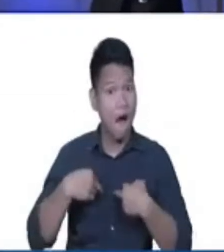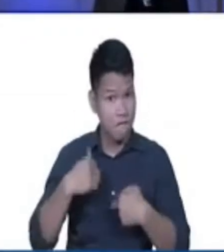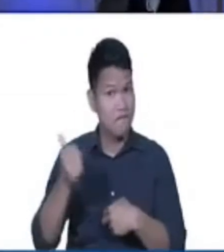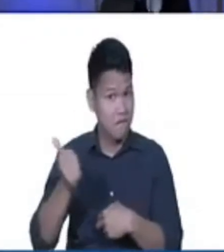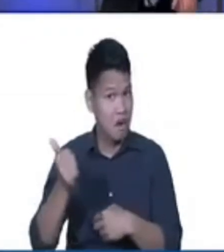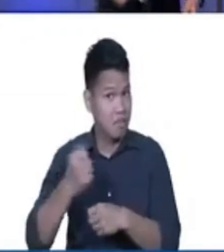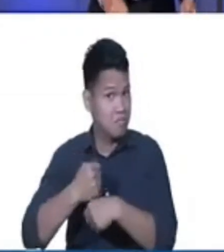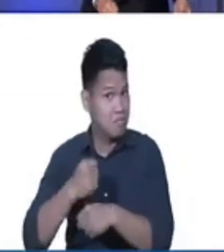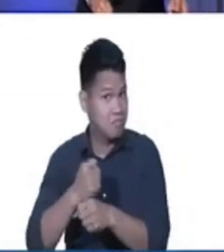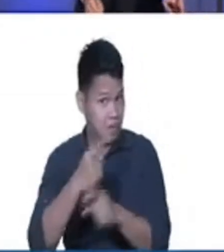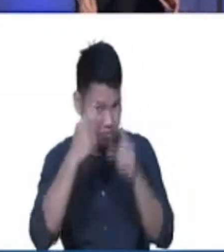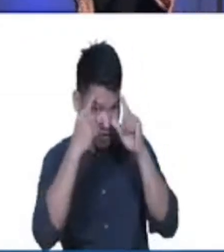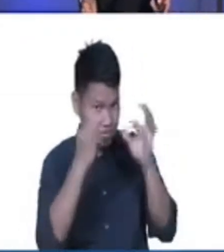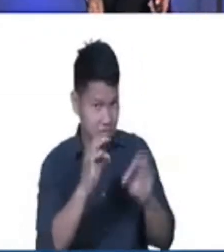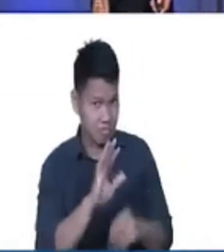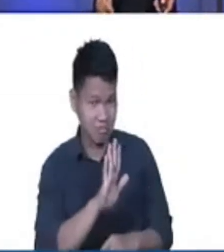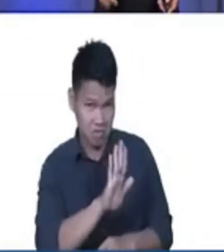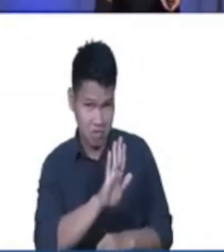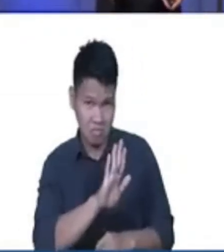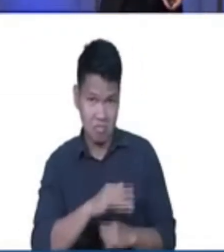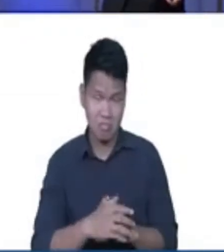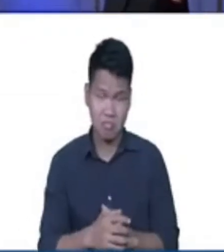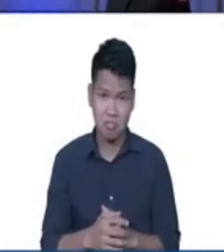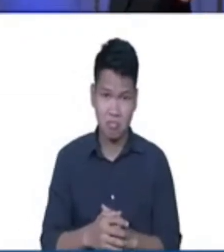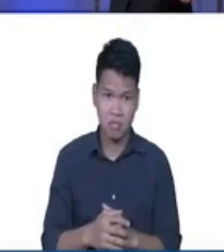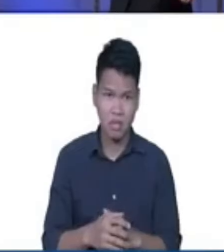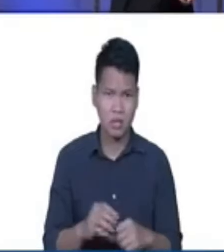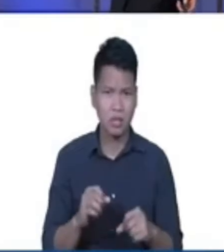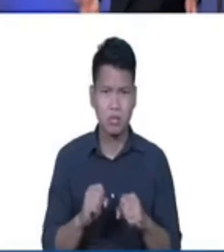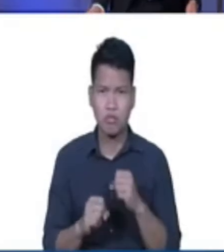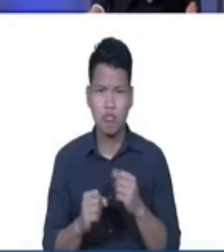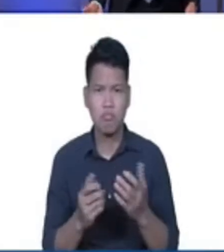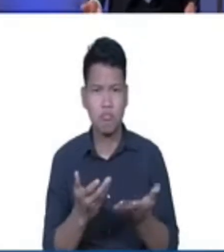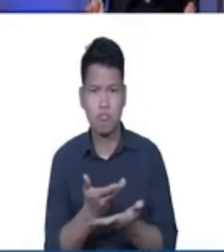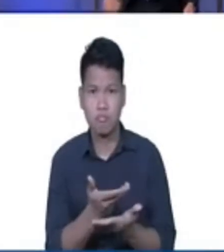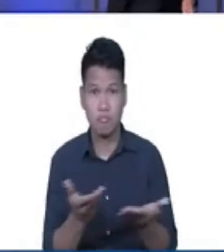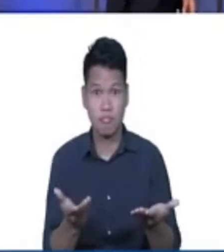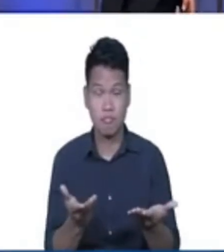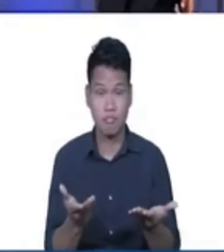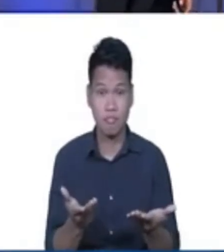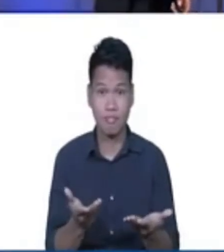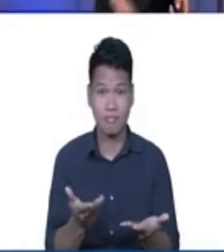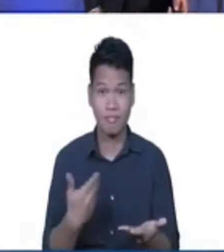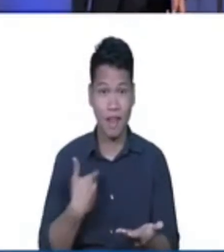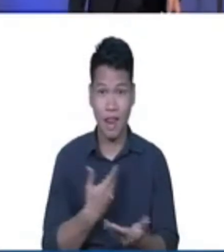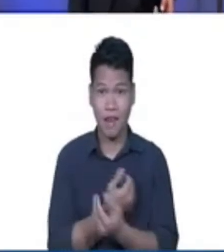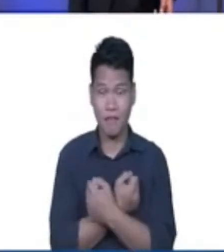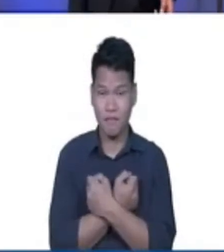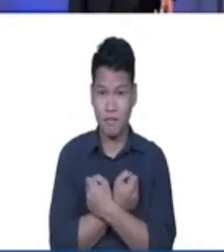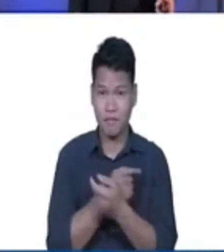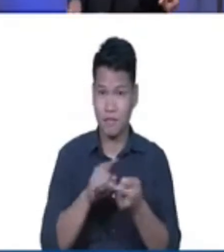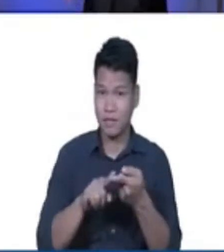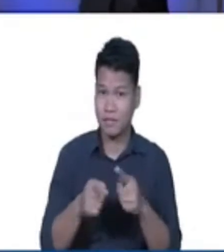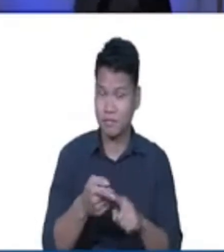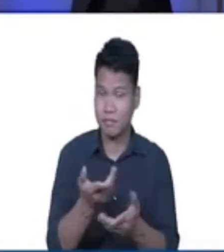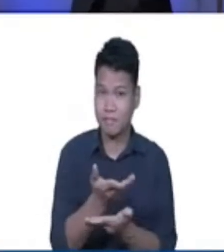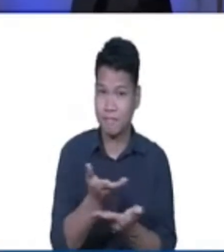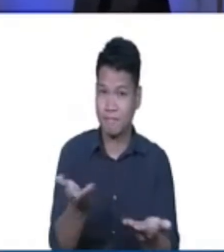decision for you. Kaya nga mga kaibigan, Minamahal na mga kaibigan,